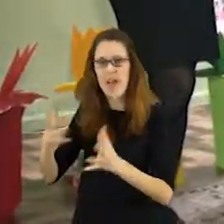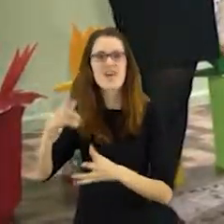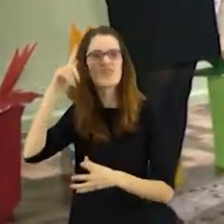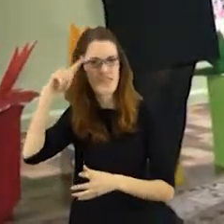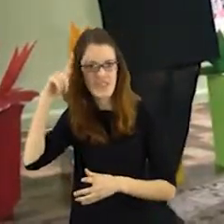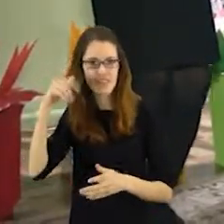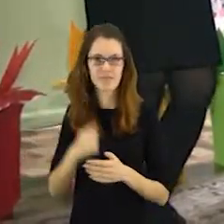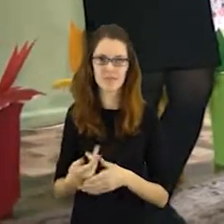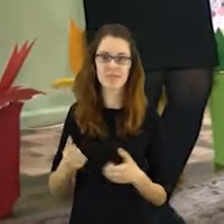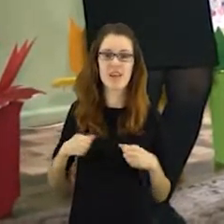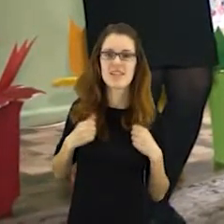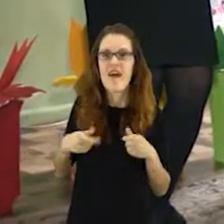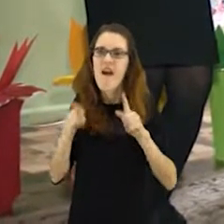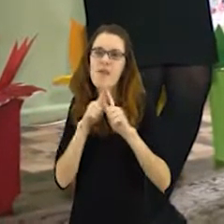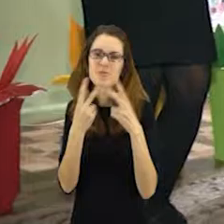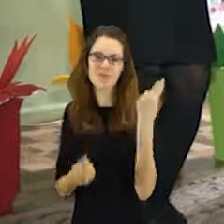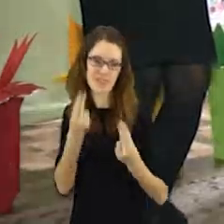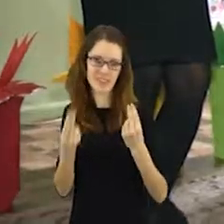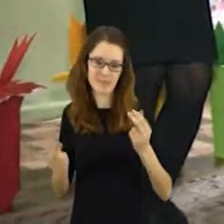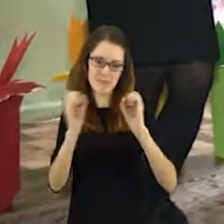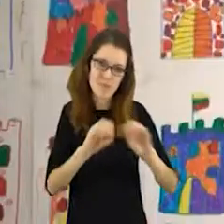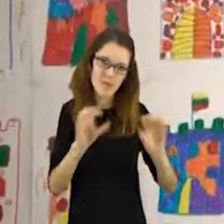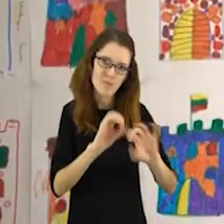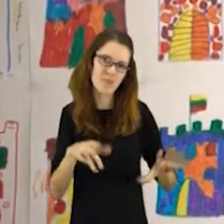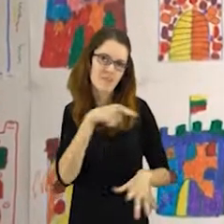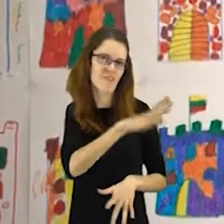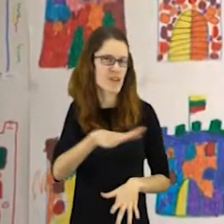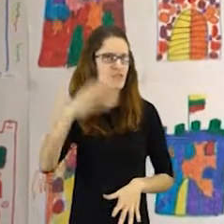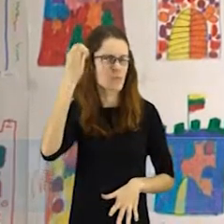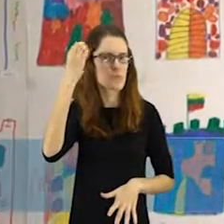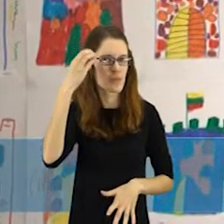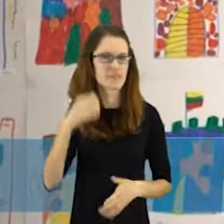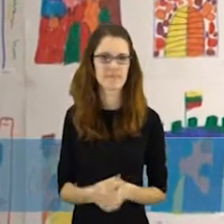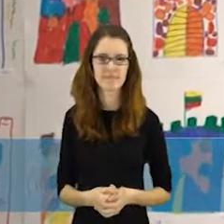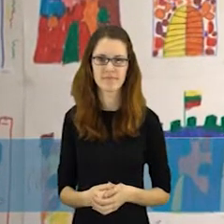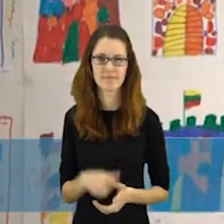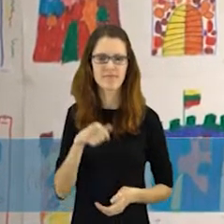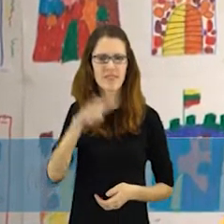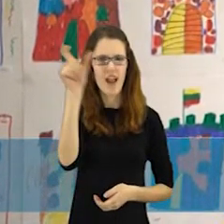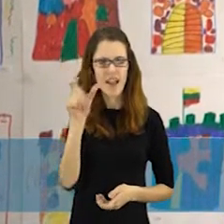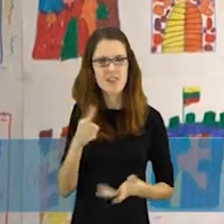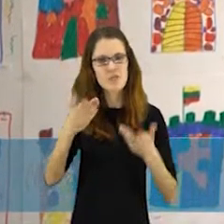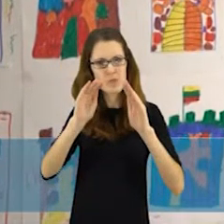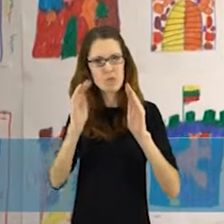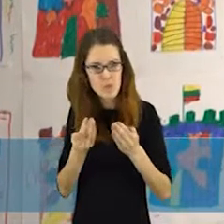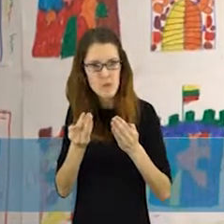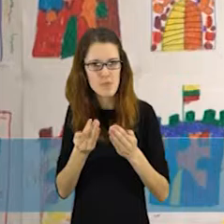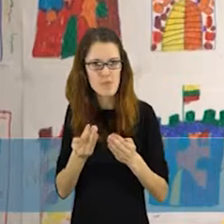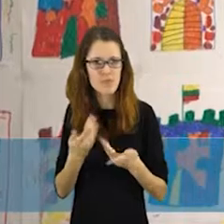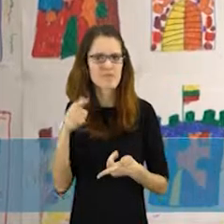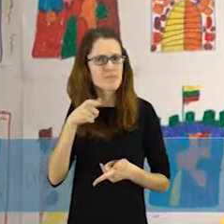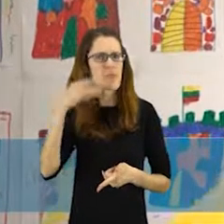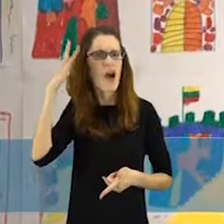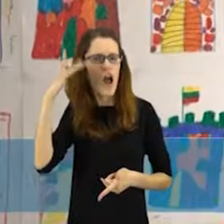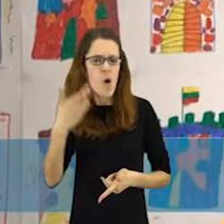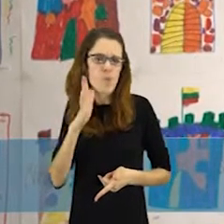spalvas, žaidimus padėti suvokti, kas yra tevinėje. Lėraščiai nėra ilgi ir iš tikrųjų mes labai stebėjomės, kad vaikai ne